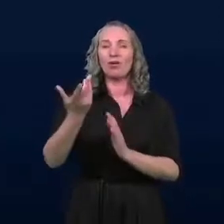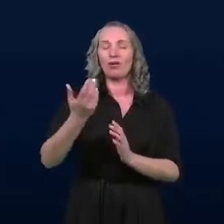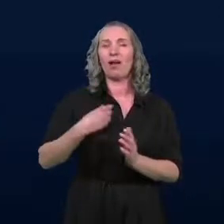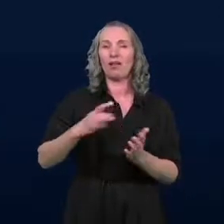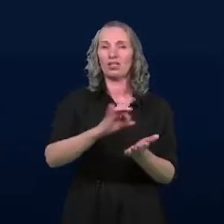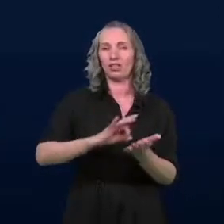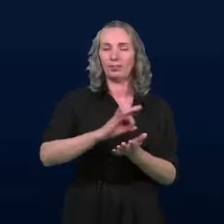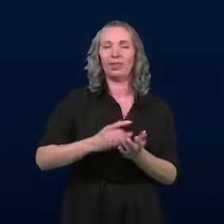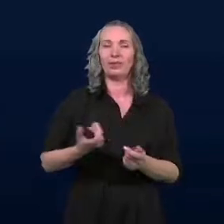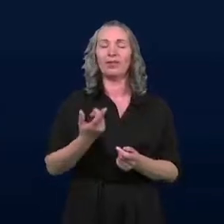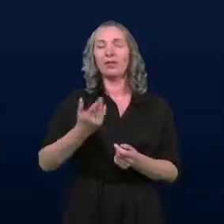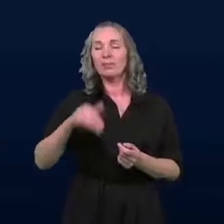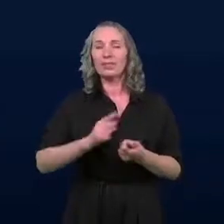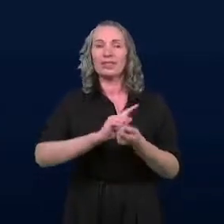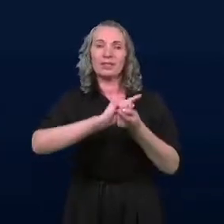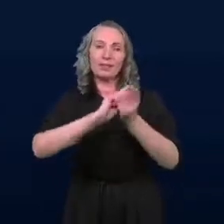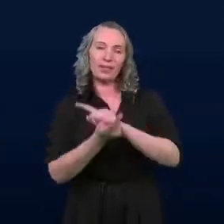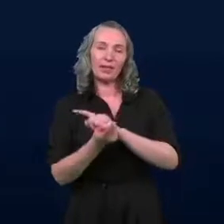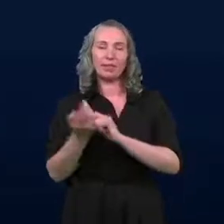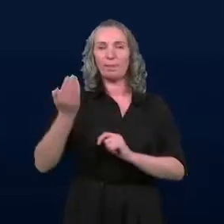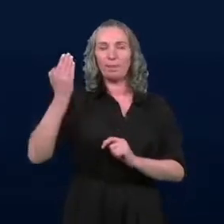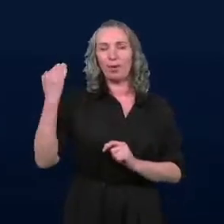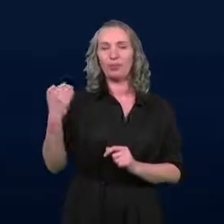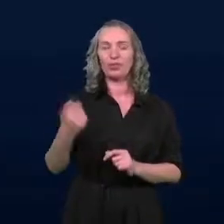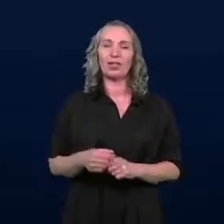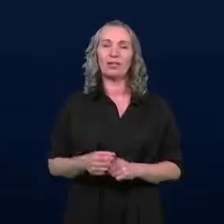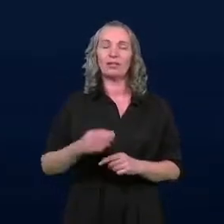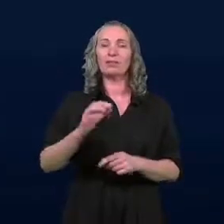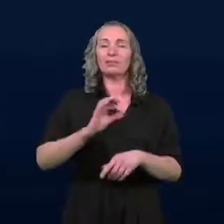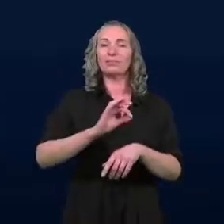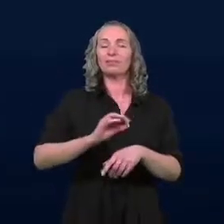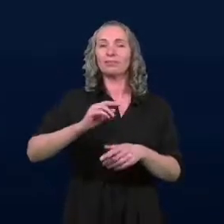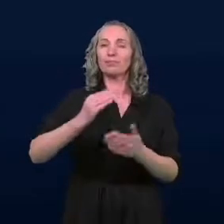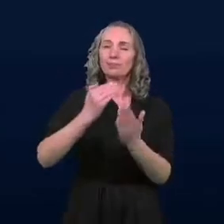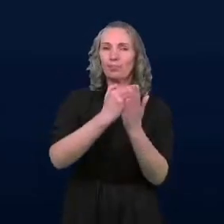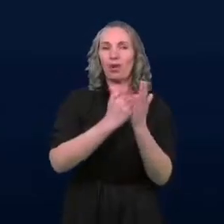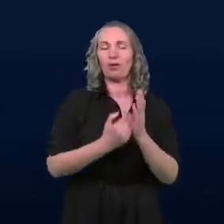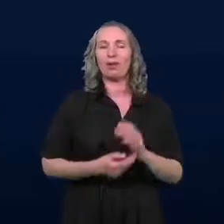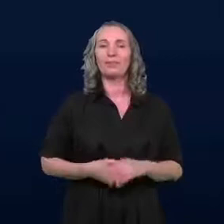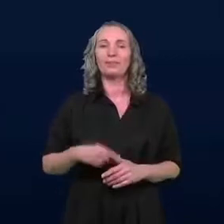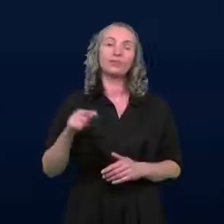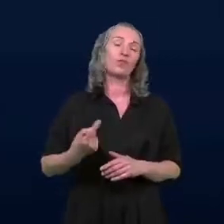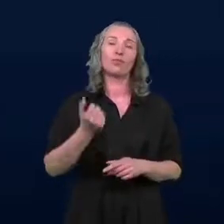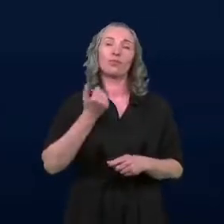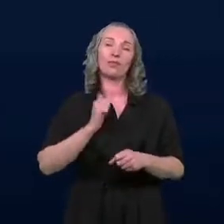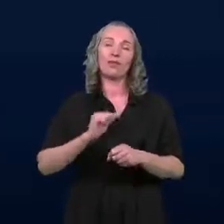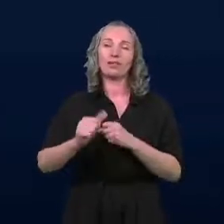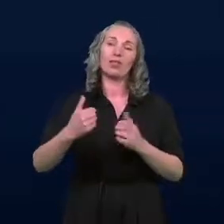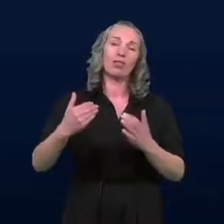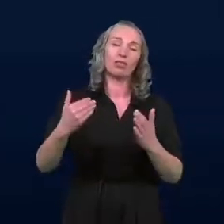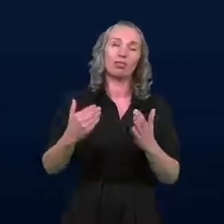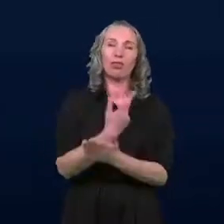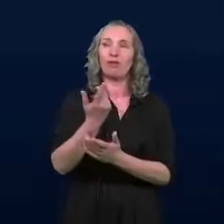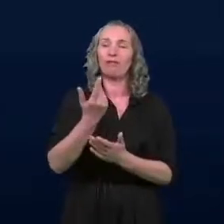gminy. Właściwie żeśmy zmieniali poprzedni program i tutaj pojawiły się nowe